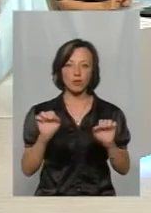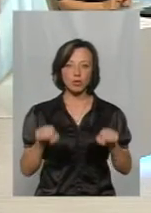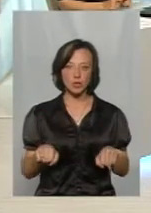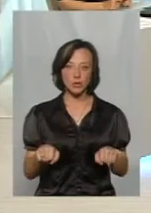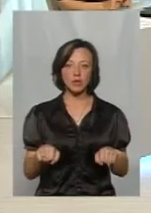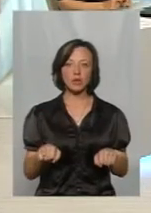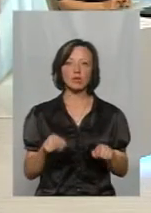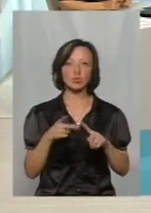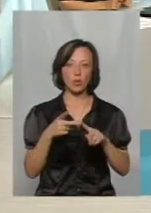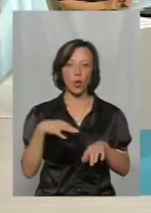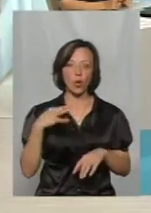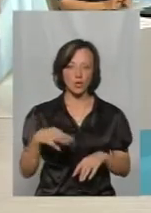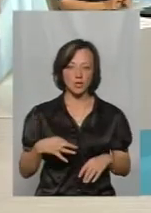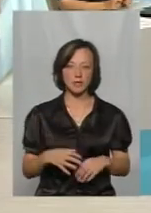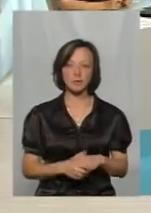піти на другий курс.